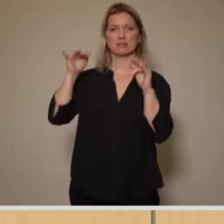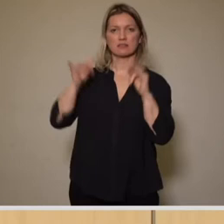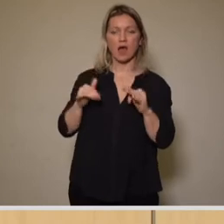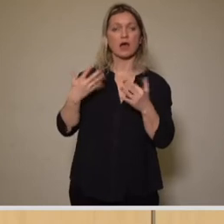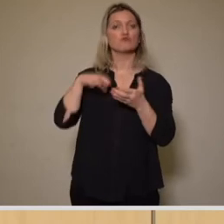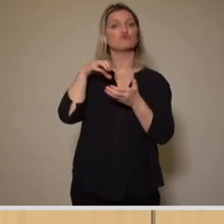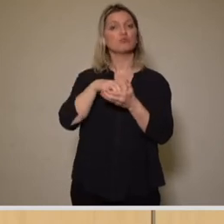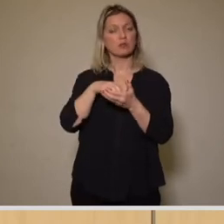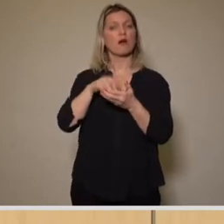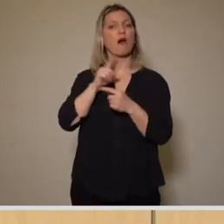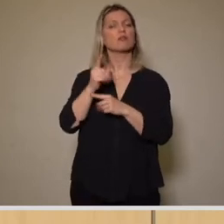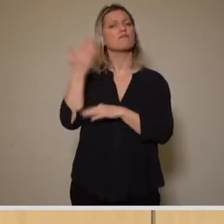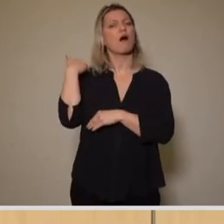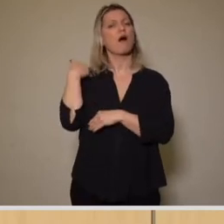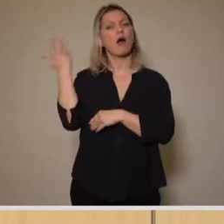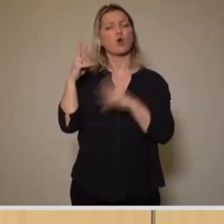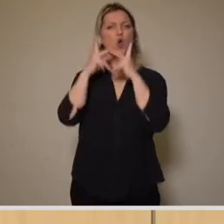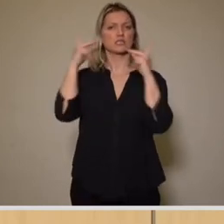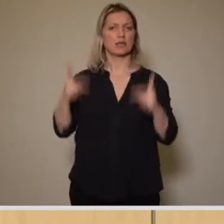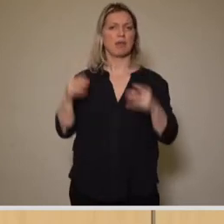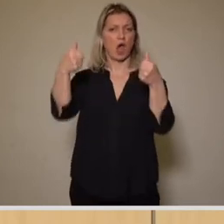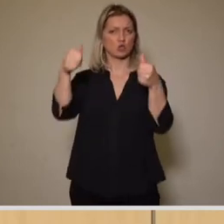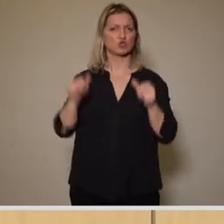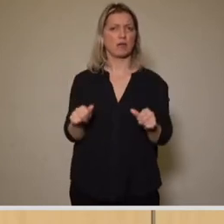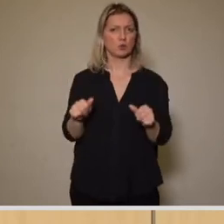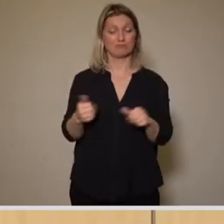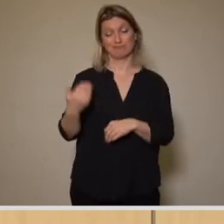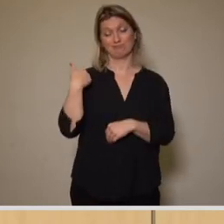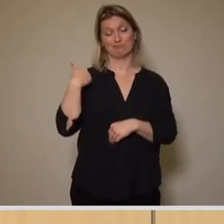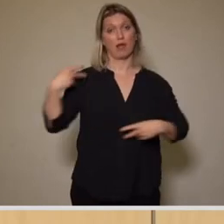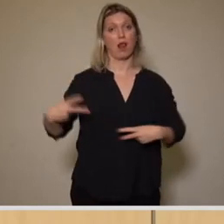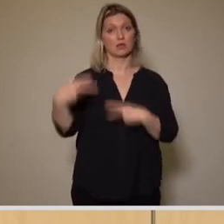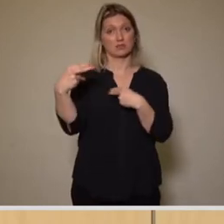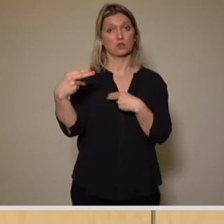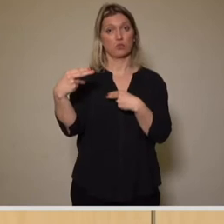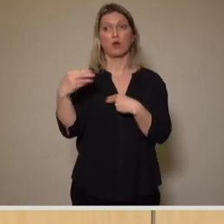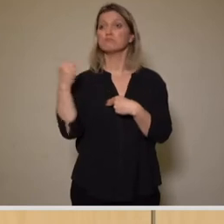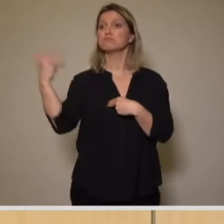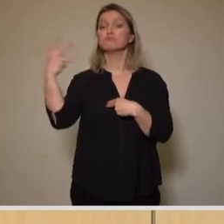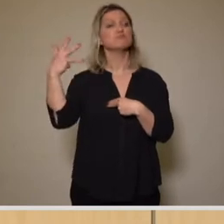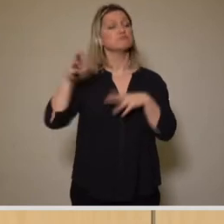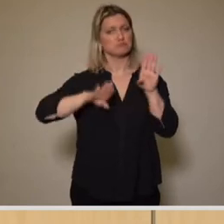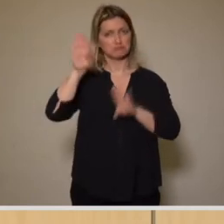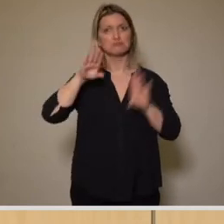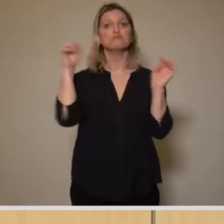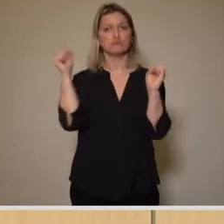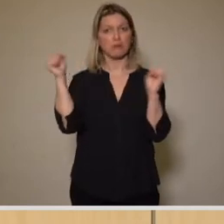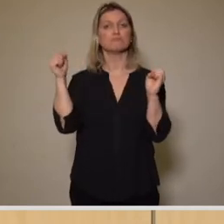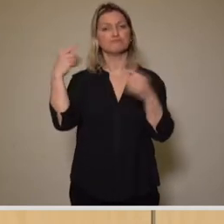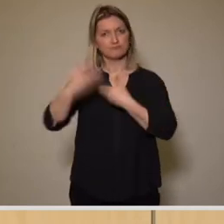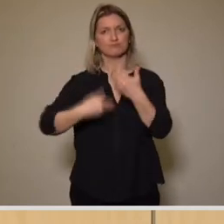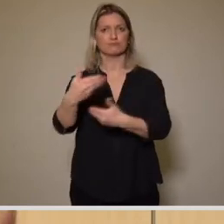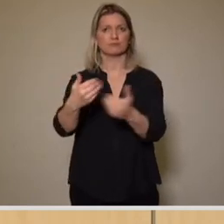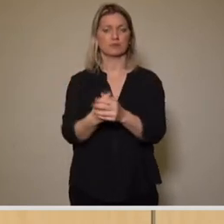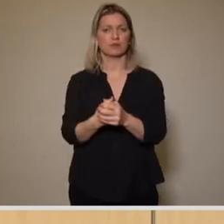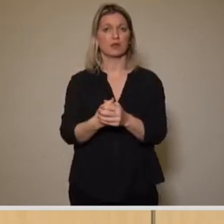beschlossenen Konzeptausschreibung, die damals in der letzten Legislatur mit breiter Mehrheit hier auf den Weg gebracht wurde. Es gibt den